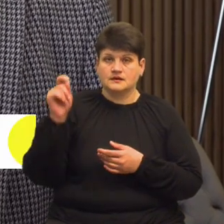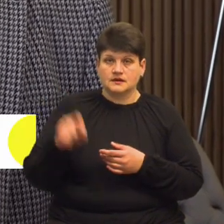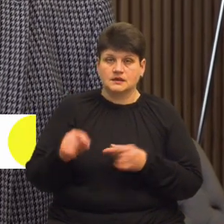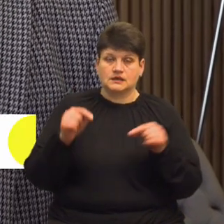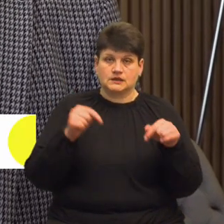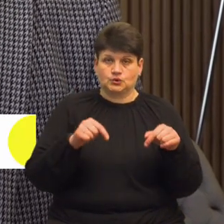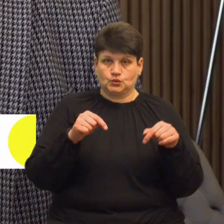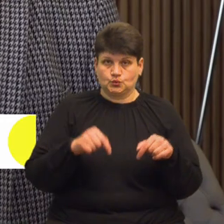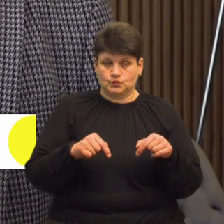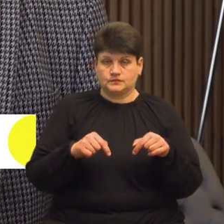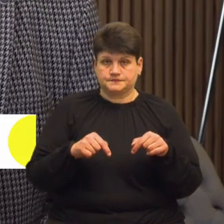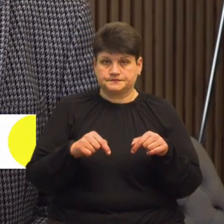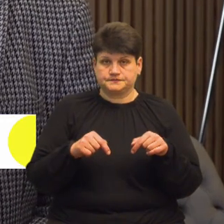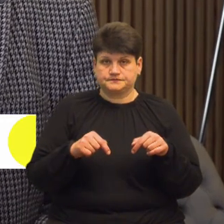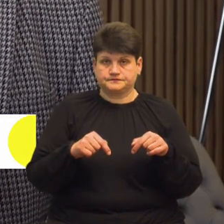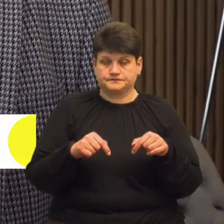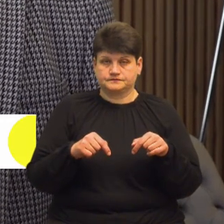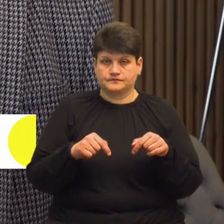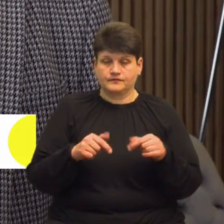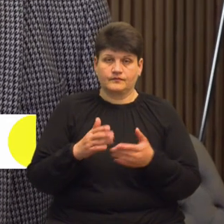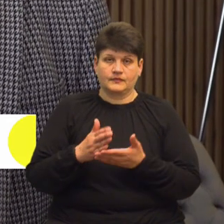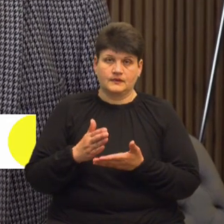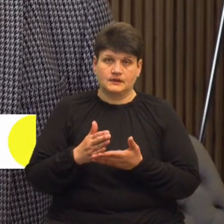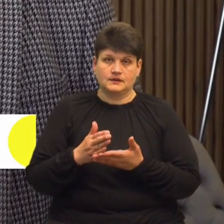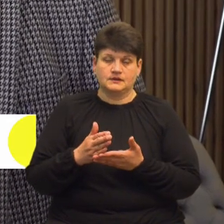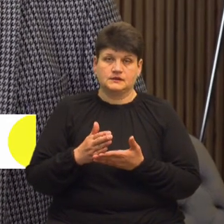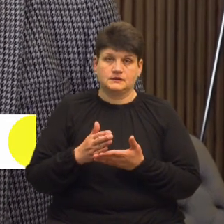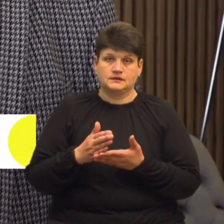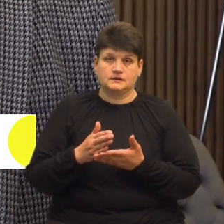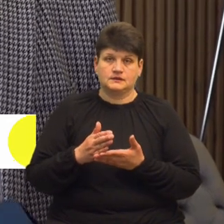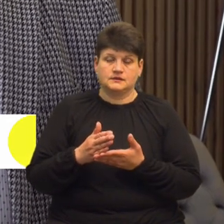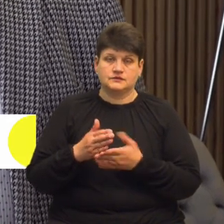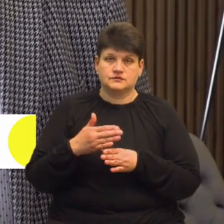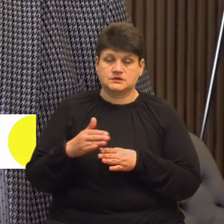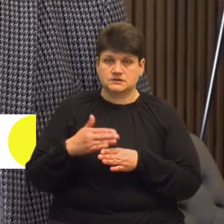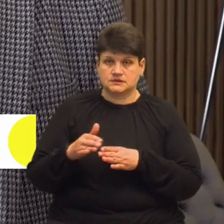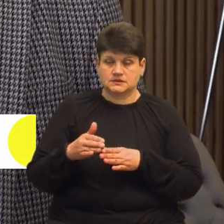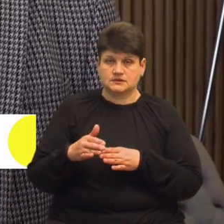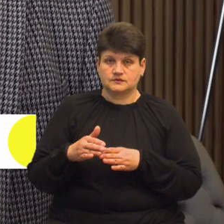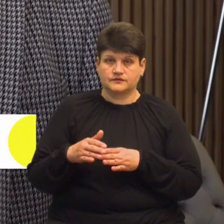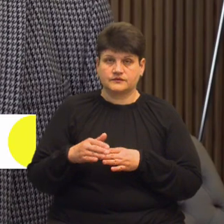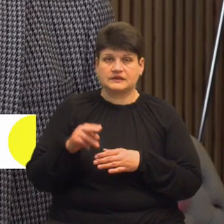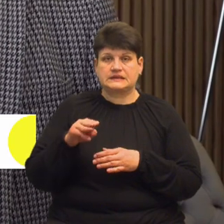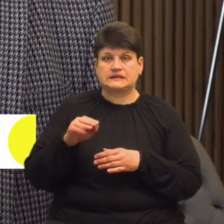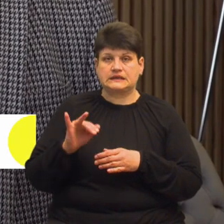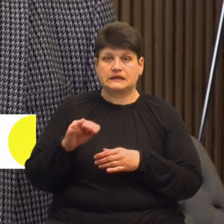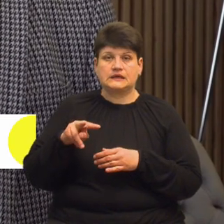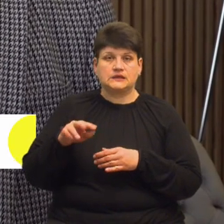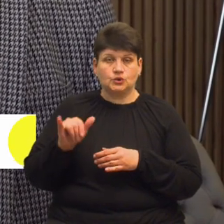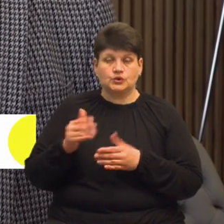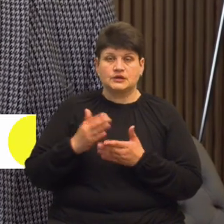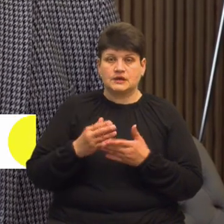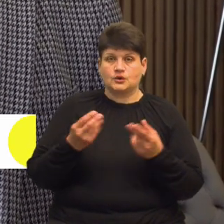безпосередньо дислокуються в частинах в тилу. Тобто є грошові